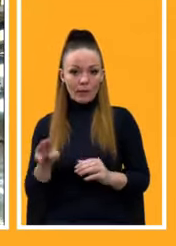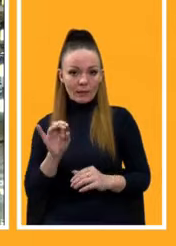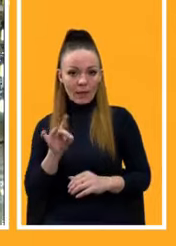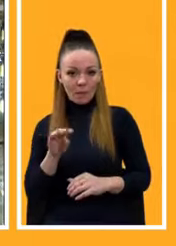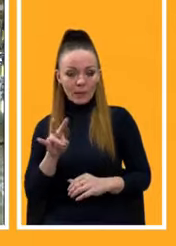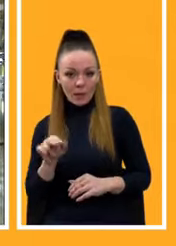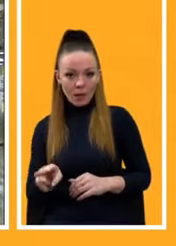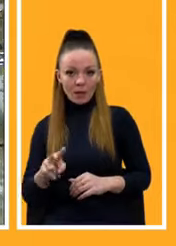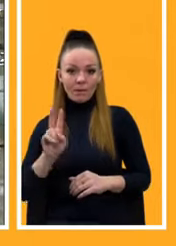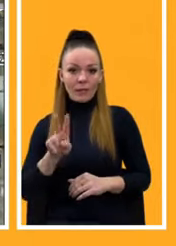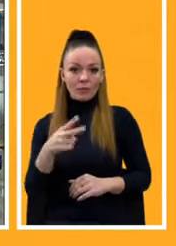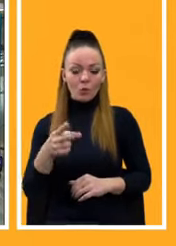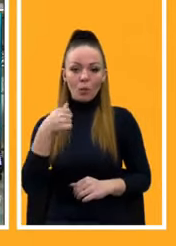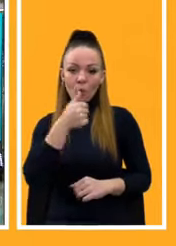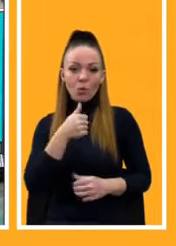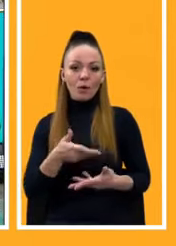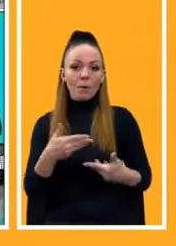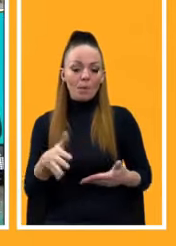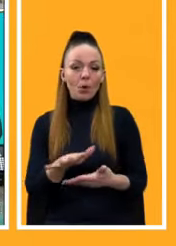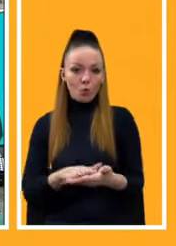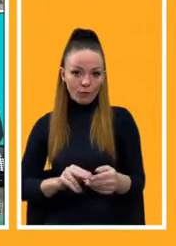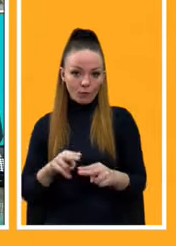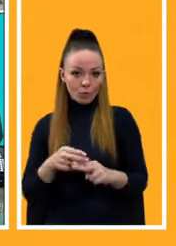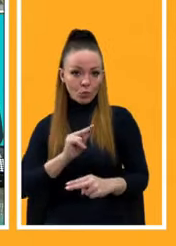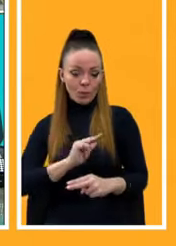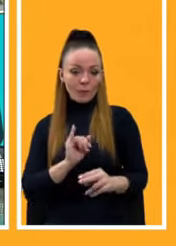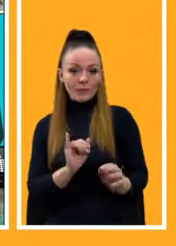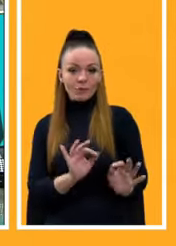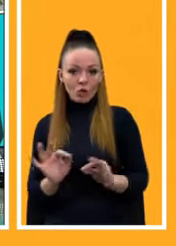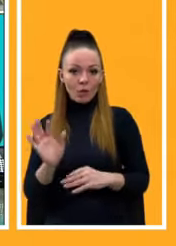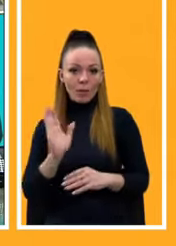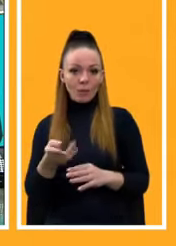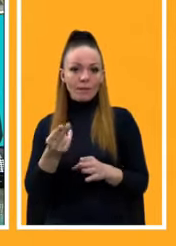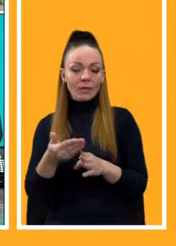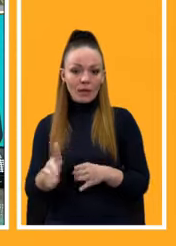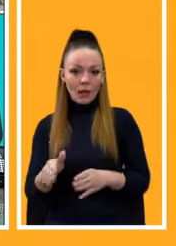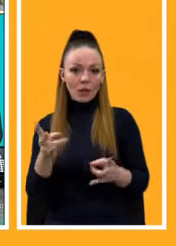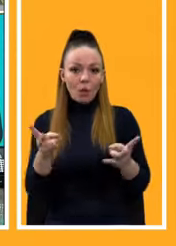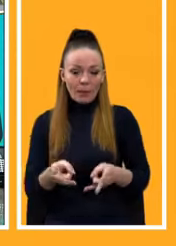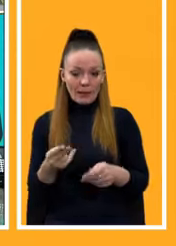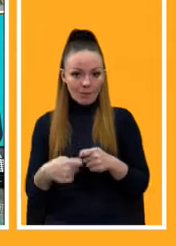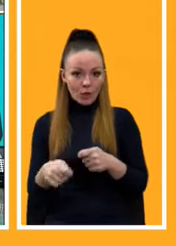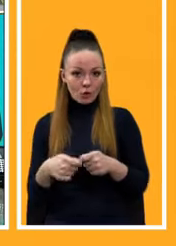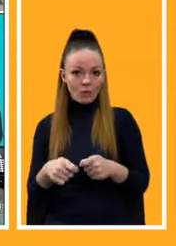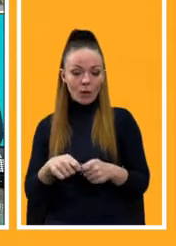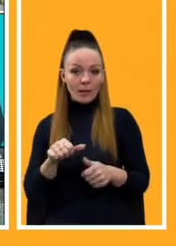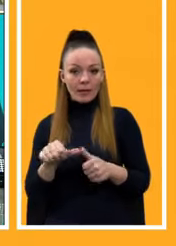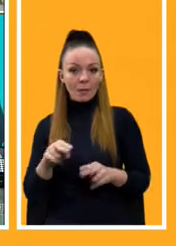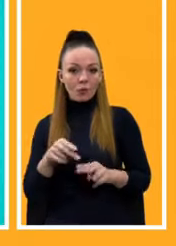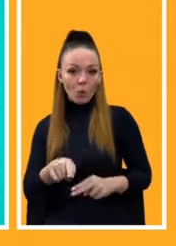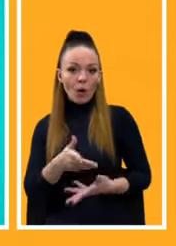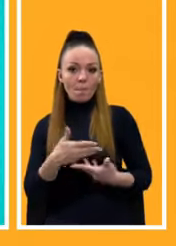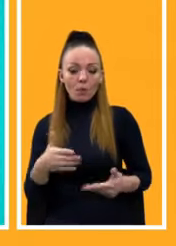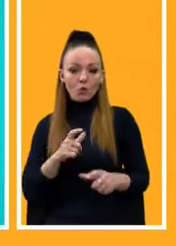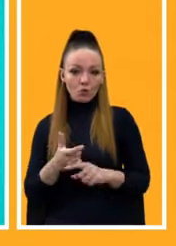В 2022 році ми продовжимо цю роботу і, звичайно ж, будемо виділяти необхідне фінансування. Крім цього, ми дуже активно працюємо з